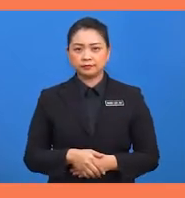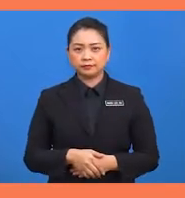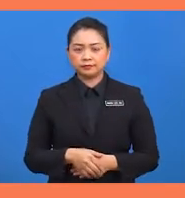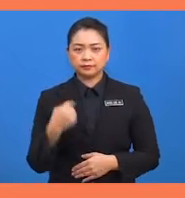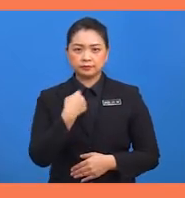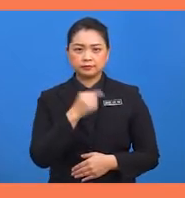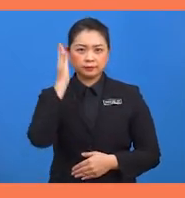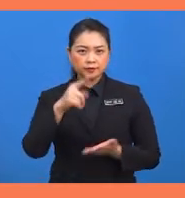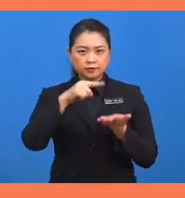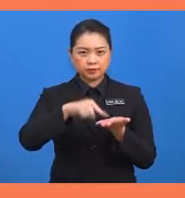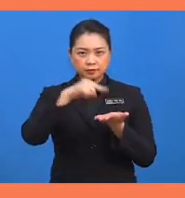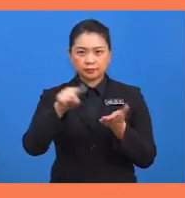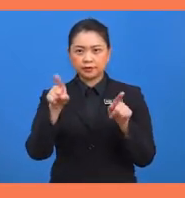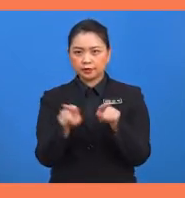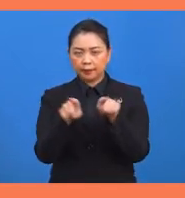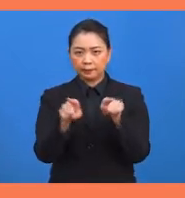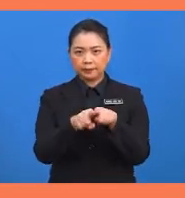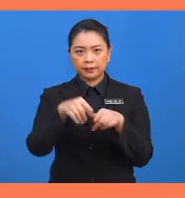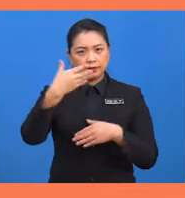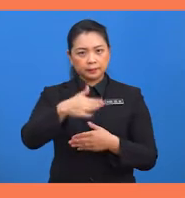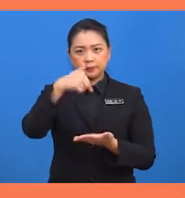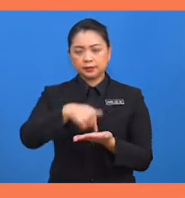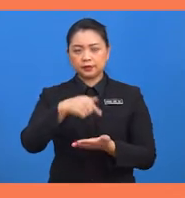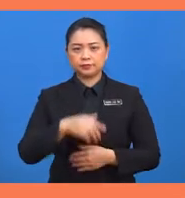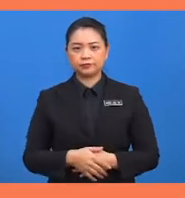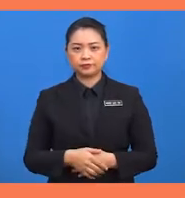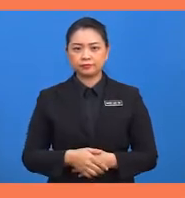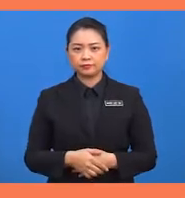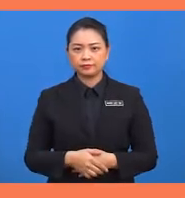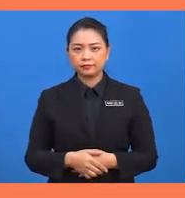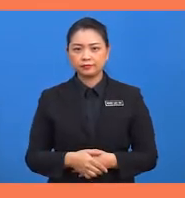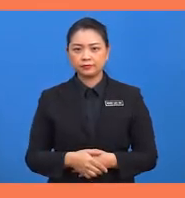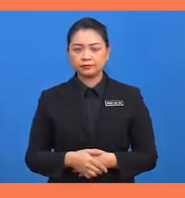Kita akan semak bersama-sama selepas ini.